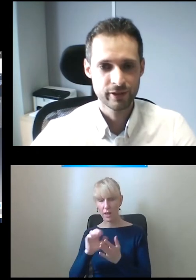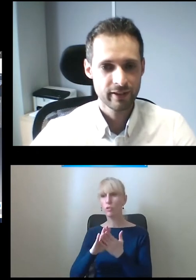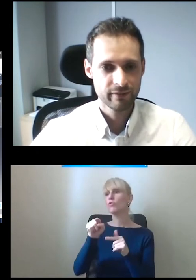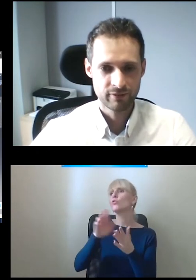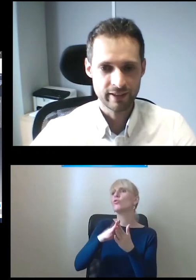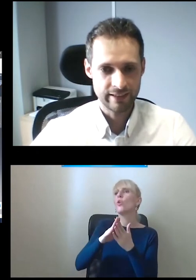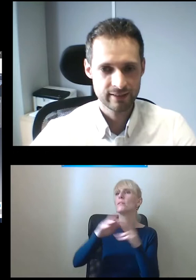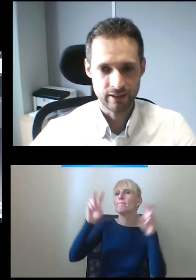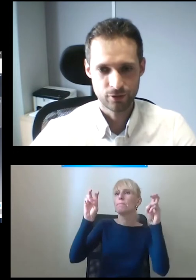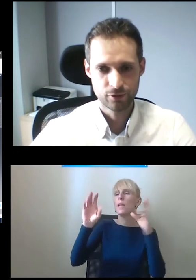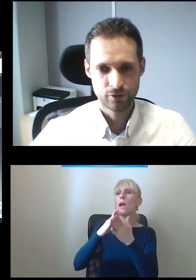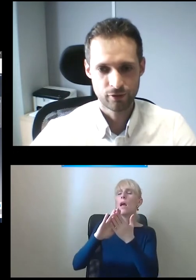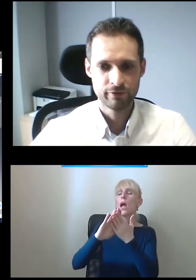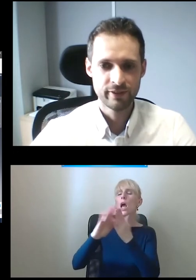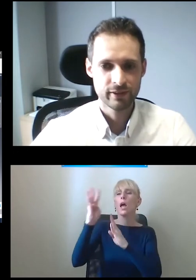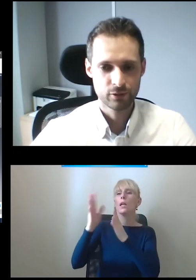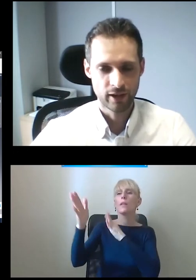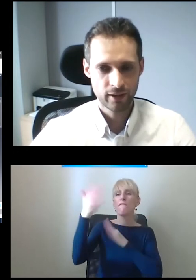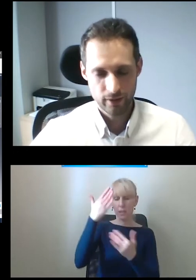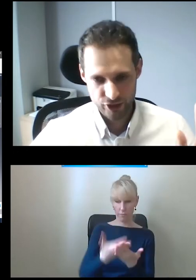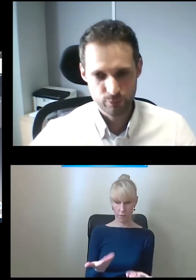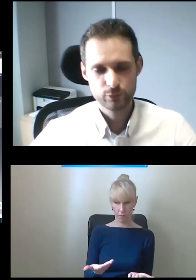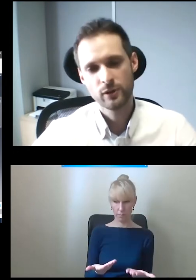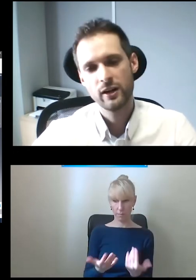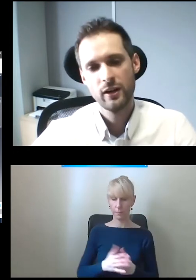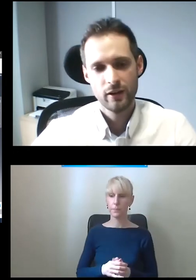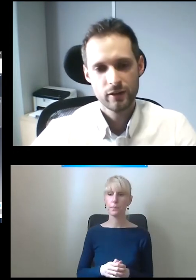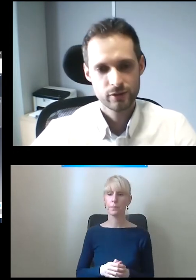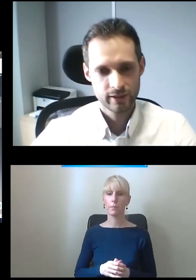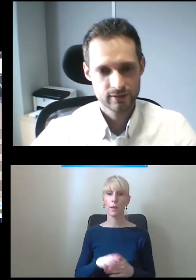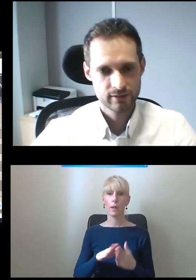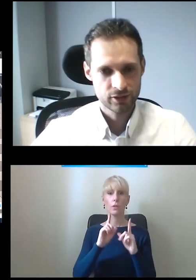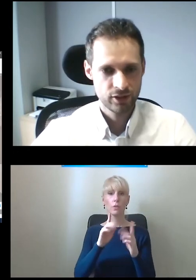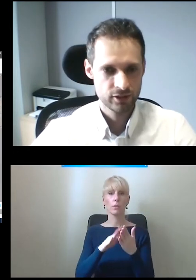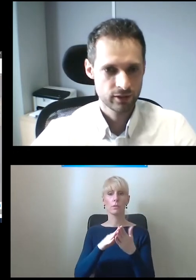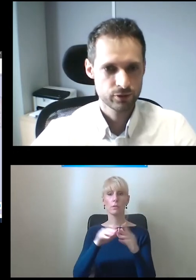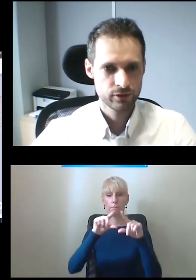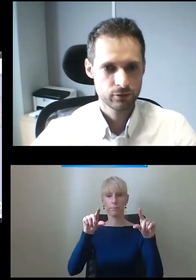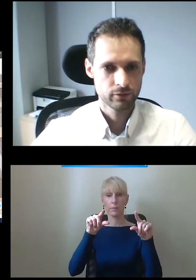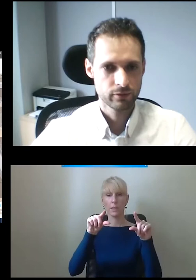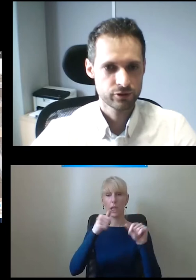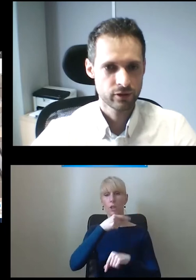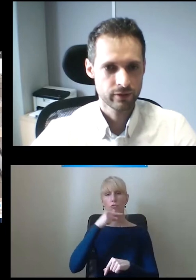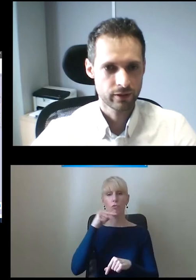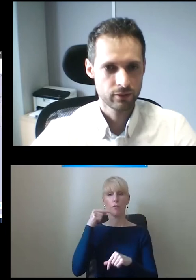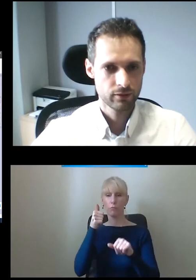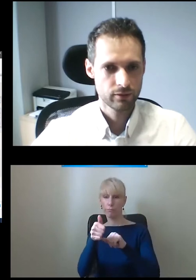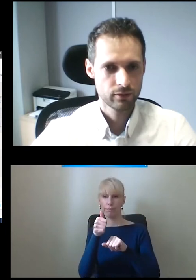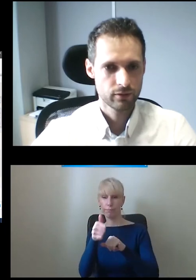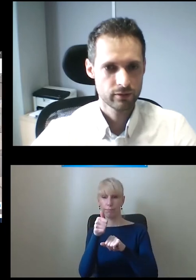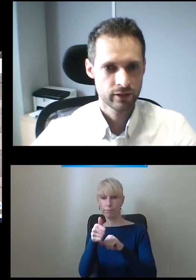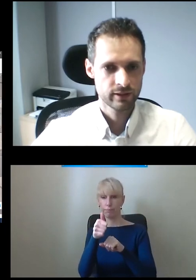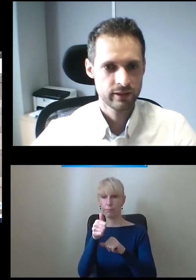out, czyli wezwanie klienta do windy, która się popsuła, to jest naciśnięcie tego przycisku czerwonego.